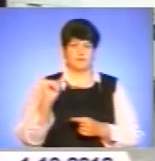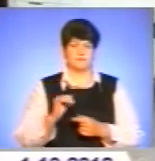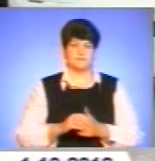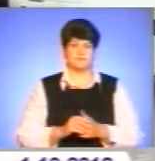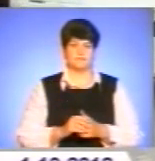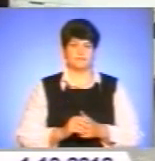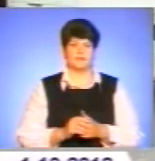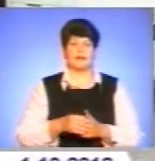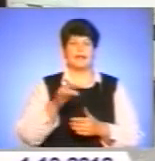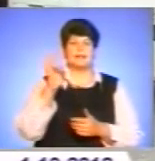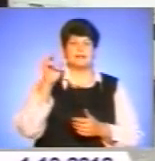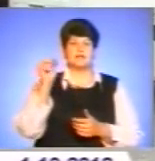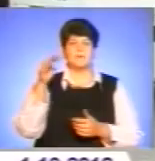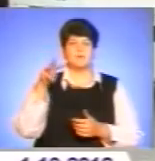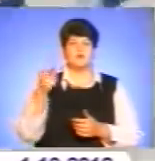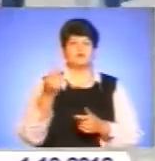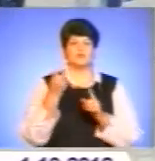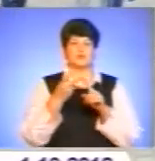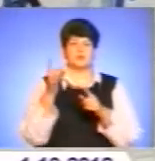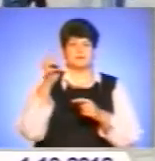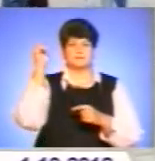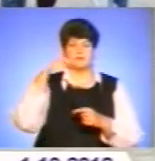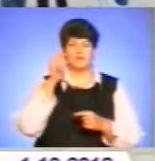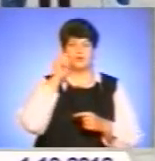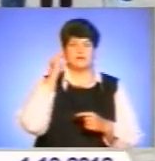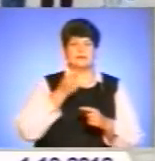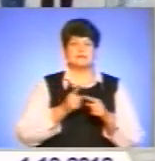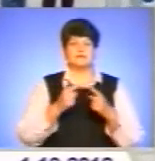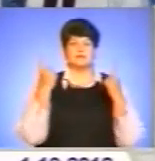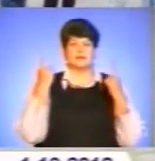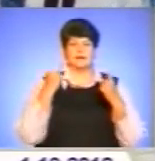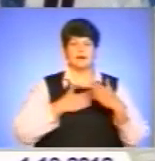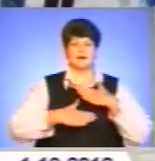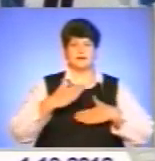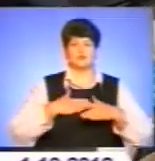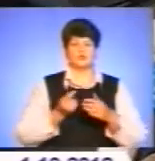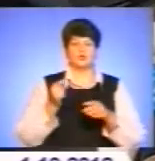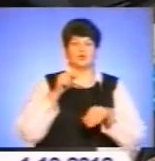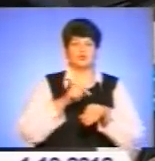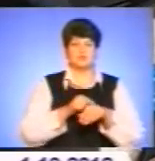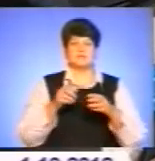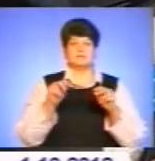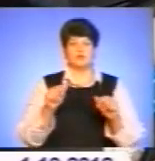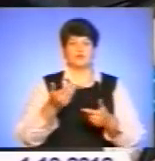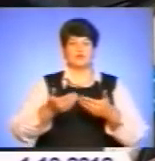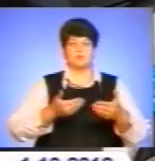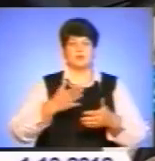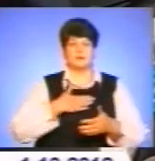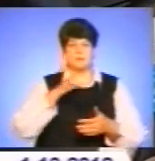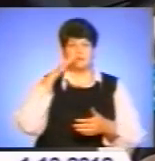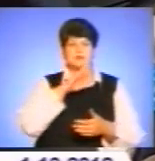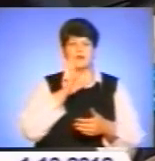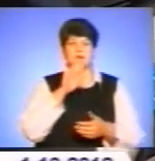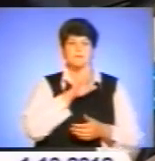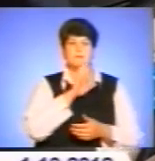Надія Мороз вдруге відвідає Україну. Каже, що це для неї велика радість торкнутися з землі, якою ступали її батьки. Мама жила в Малій